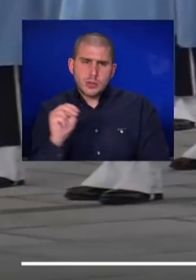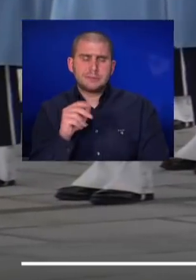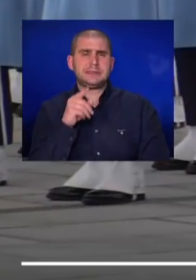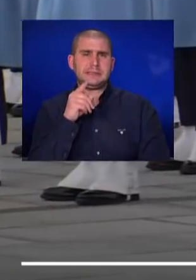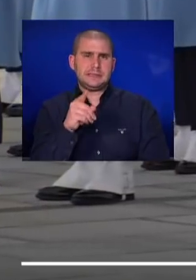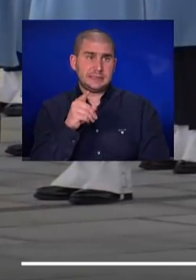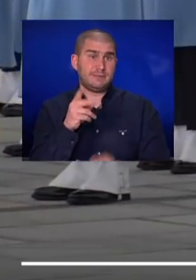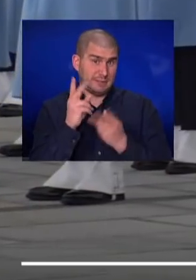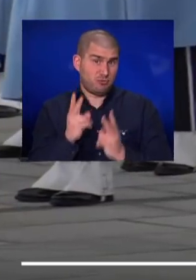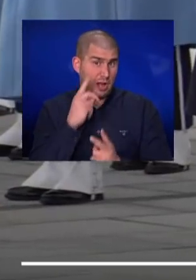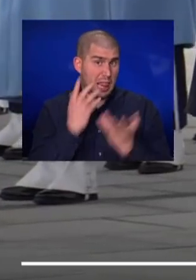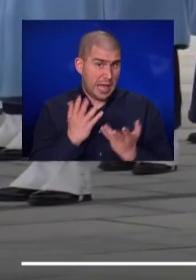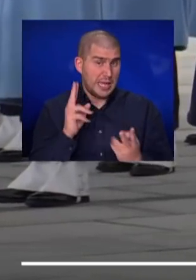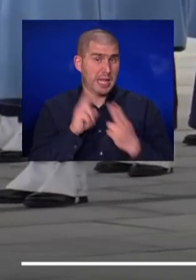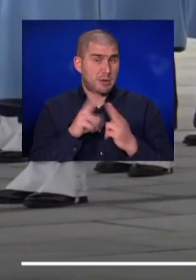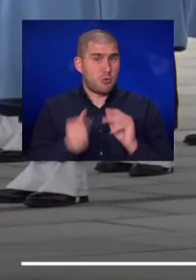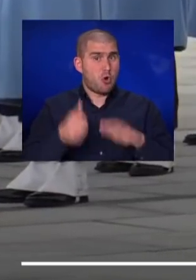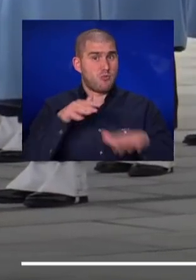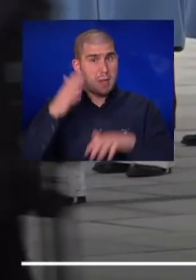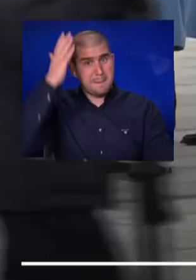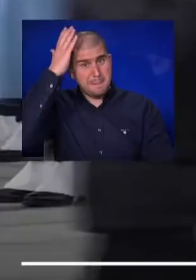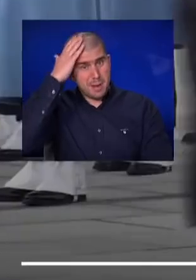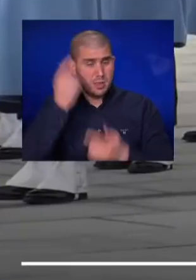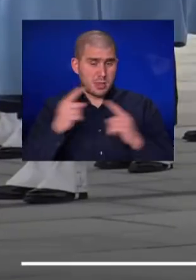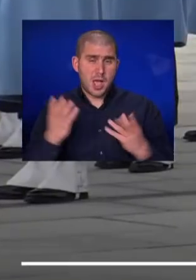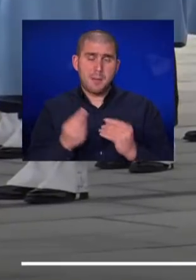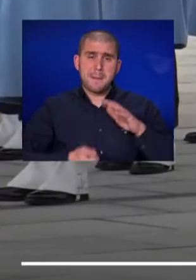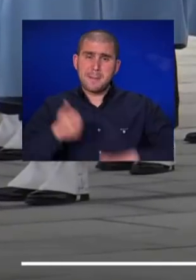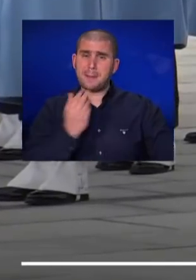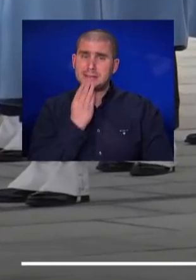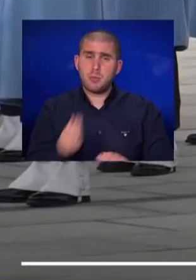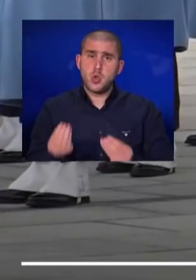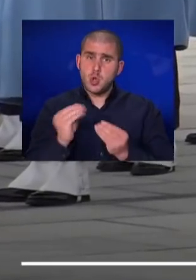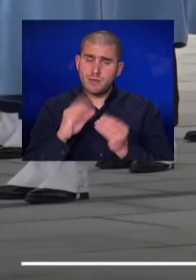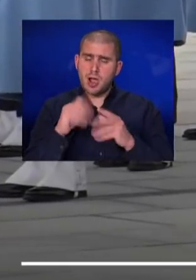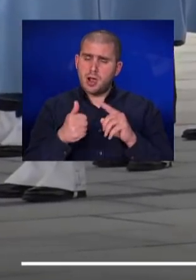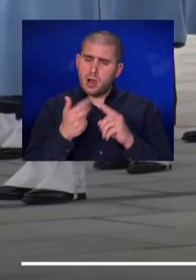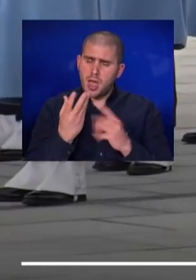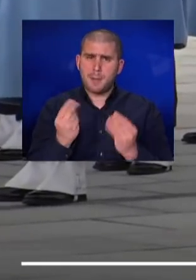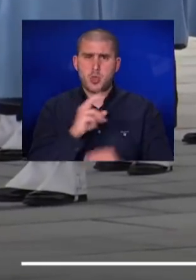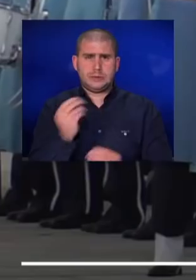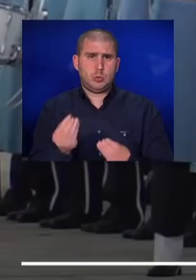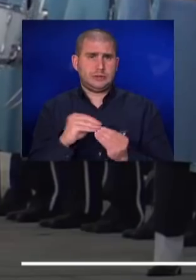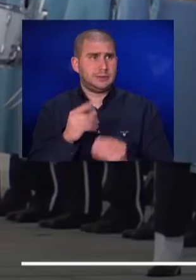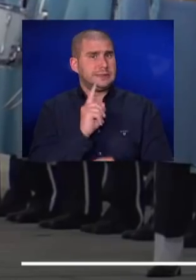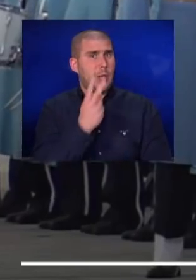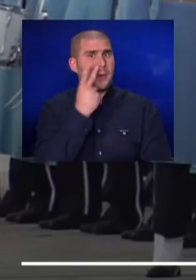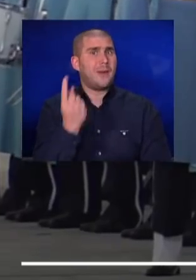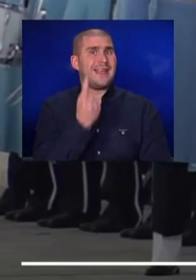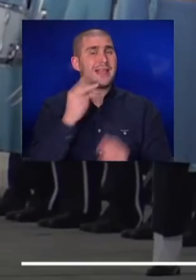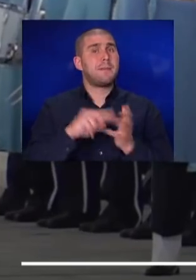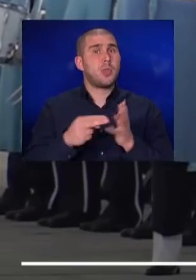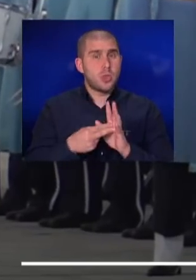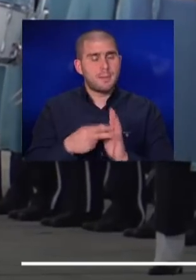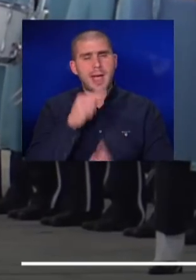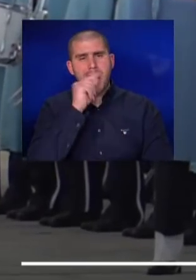וניתן גם להאריך שהוא הולך להיפגש בבירות של המשלה בנט, ושורה של בחירים ישראלים נוספים על שורה של נושאים נוספים. וזה לא הביקור היחידי שמתוכנן, כי